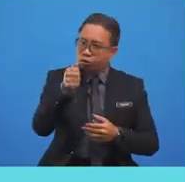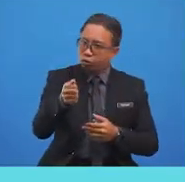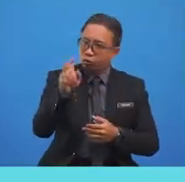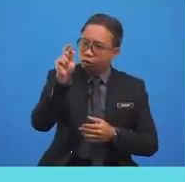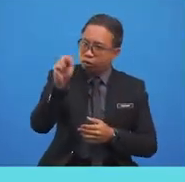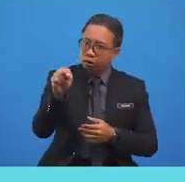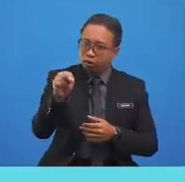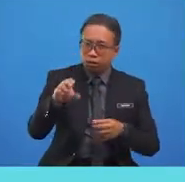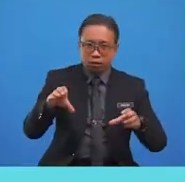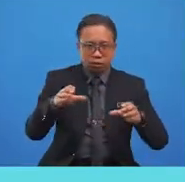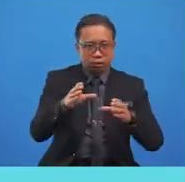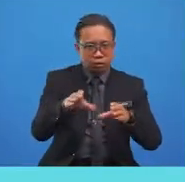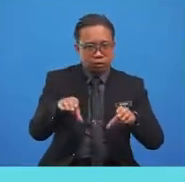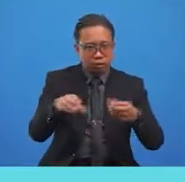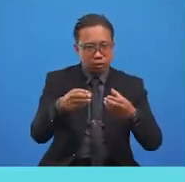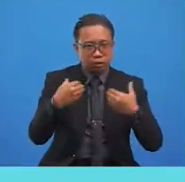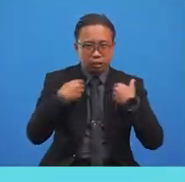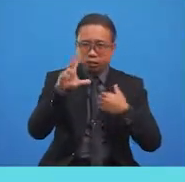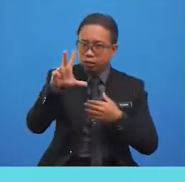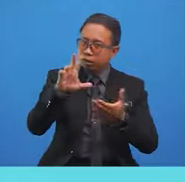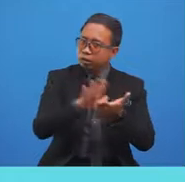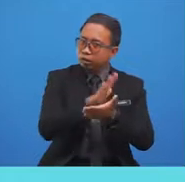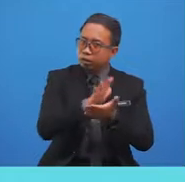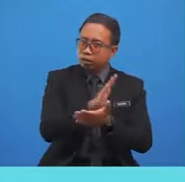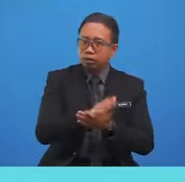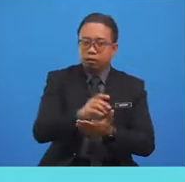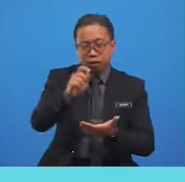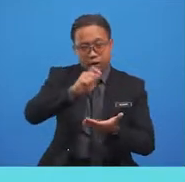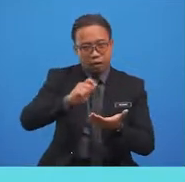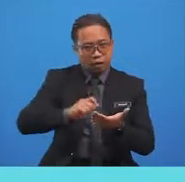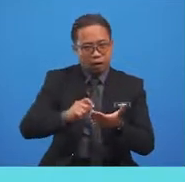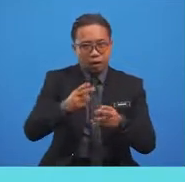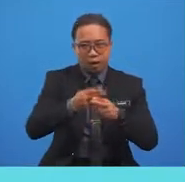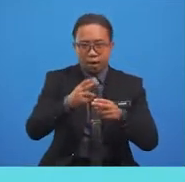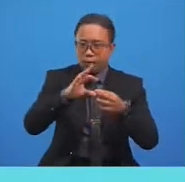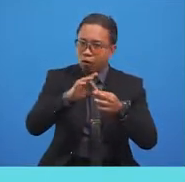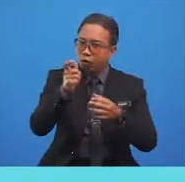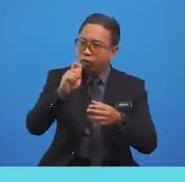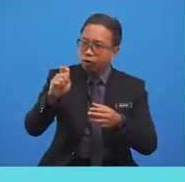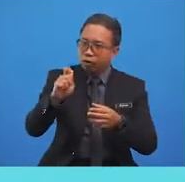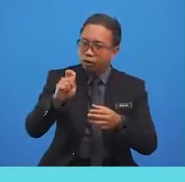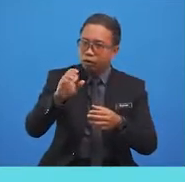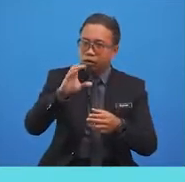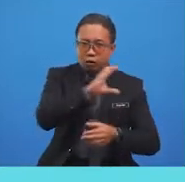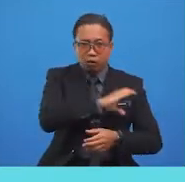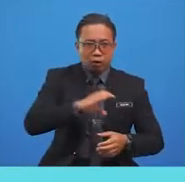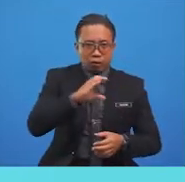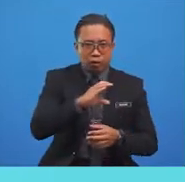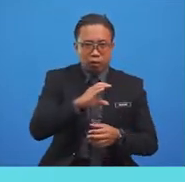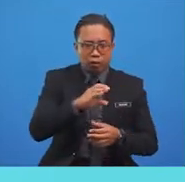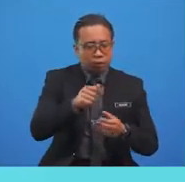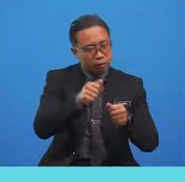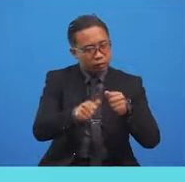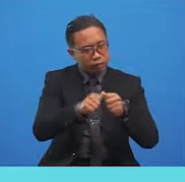three pieces of paper. Write the names of the characters on each piece of